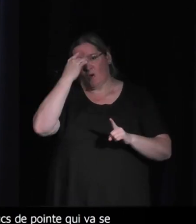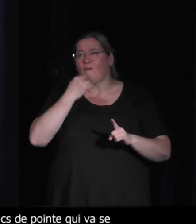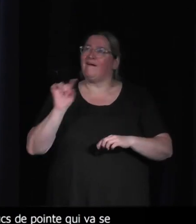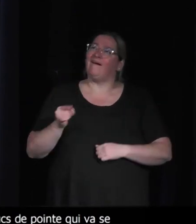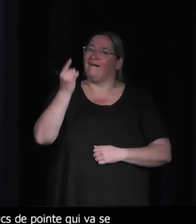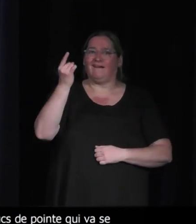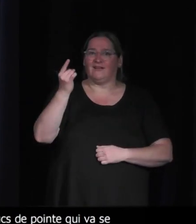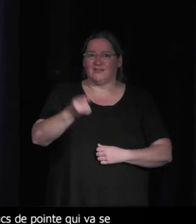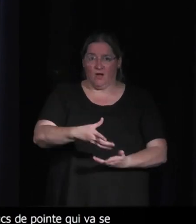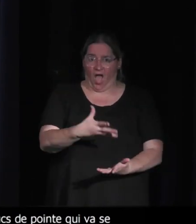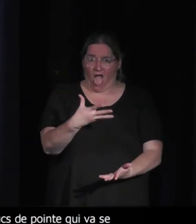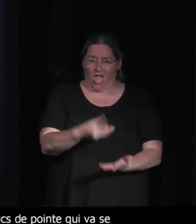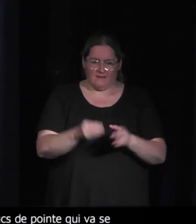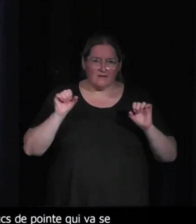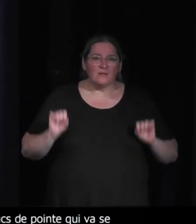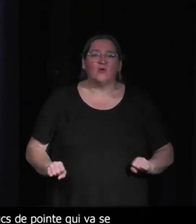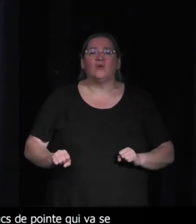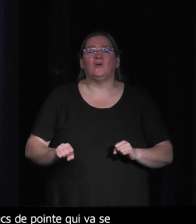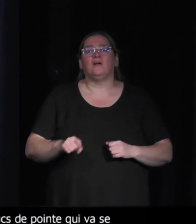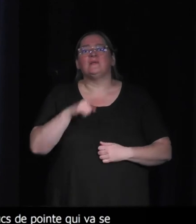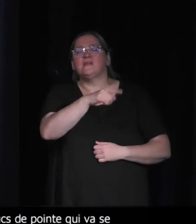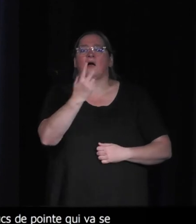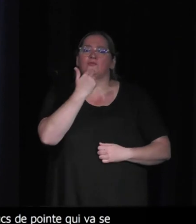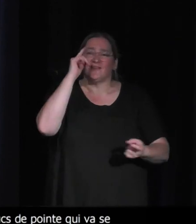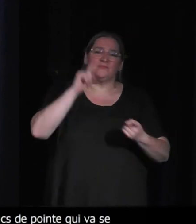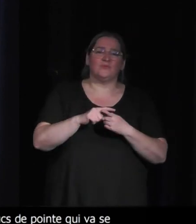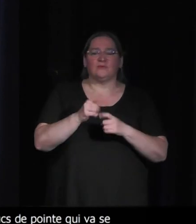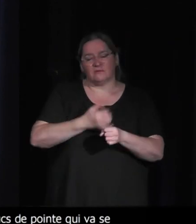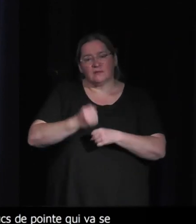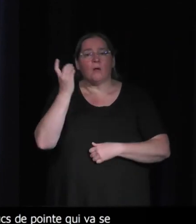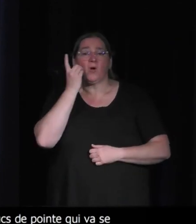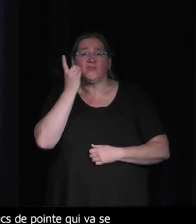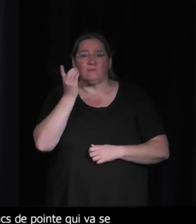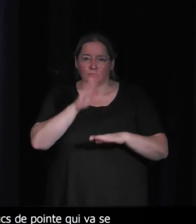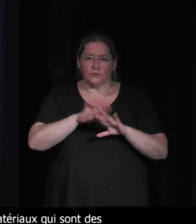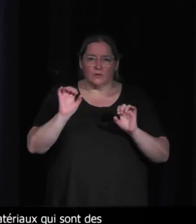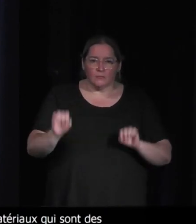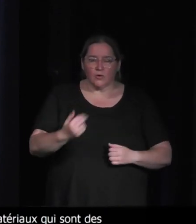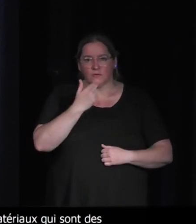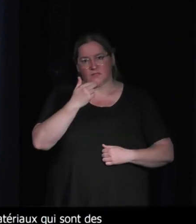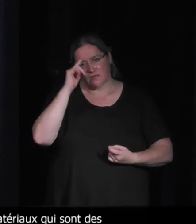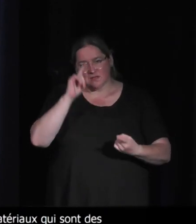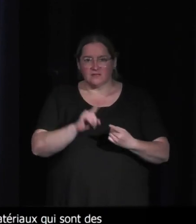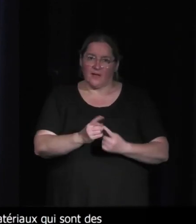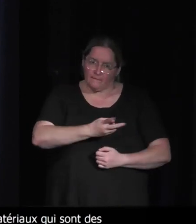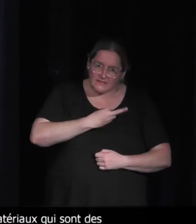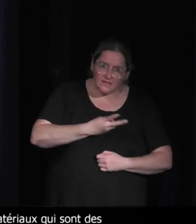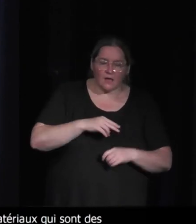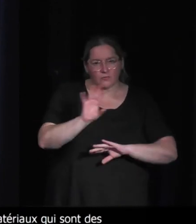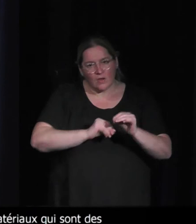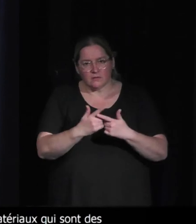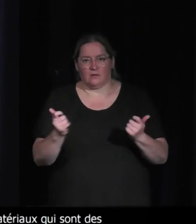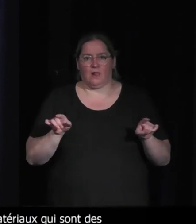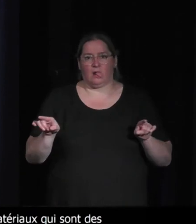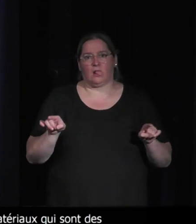pourraient servir aussi à des usages genre de la médecine notamment, donc des choses potentiellement plus utiles. Est-ce que l'industrie du jeu vidéo va finir